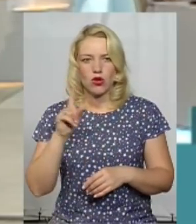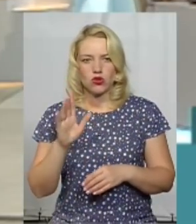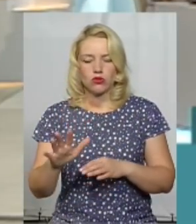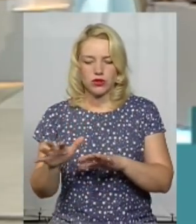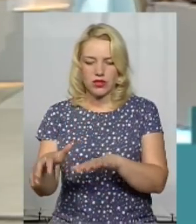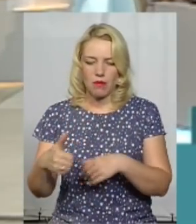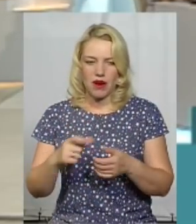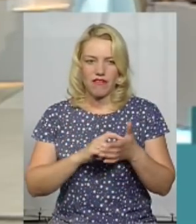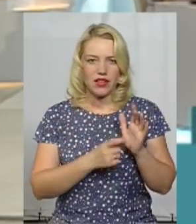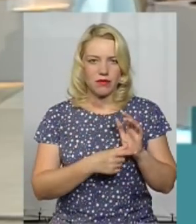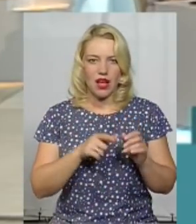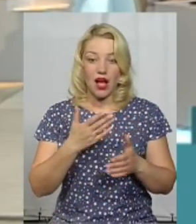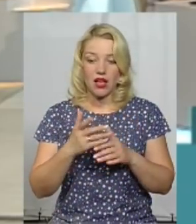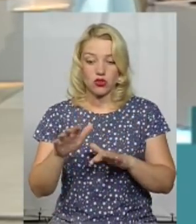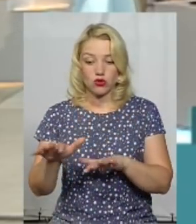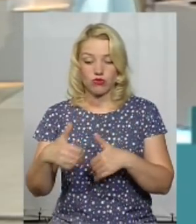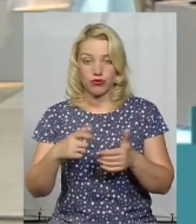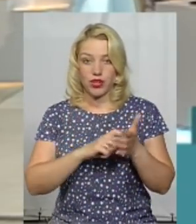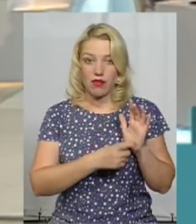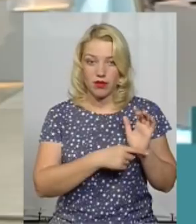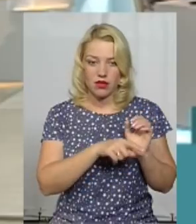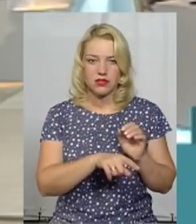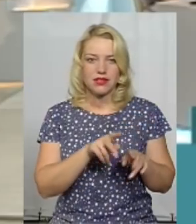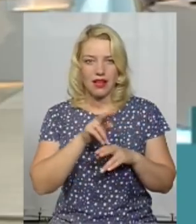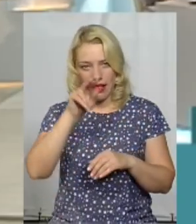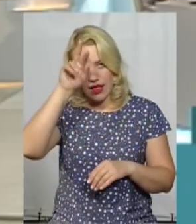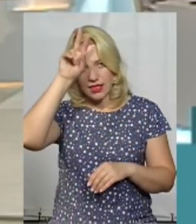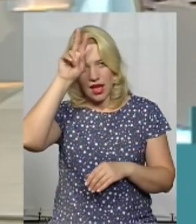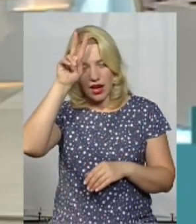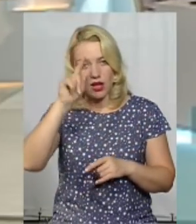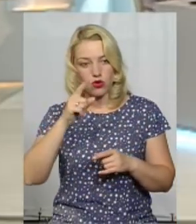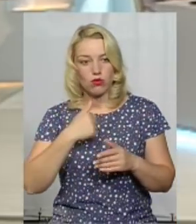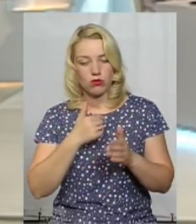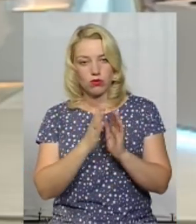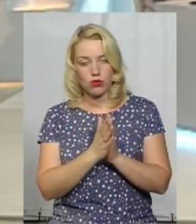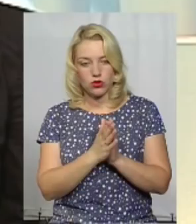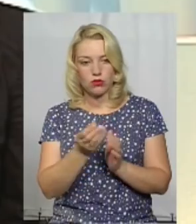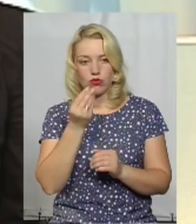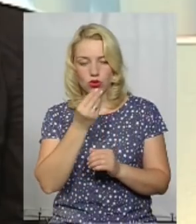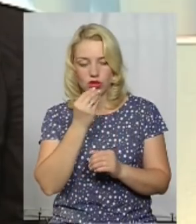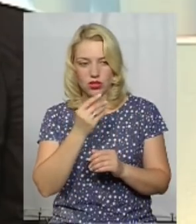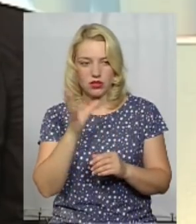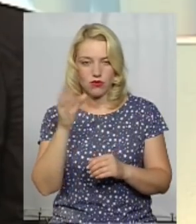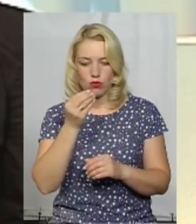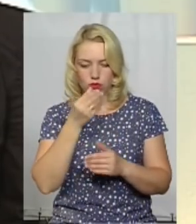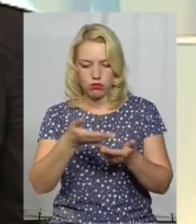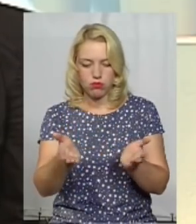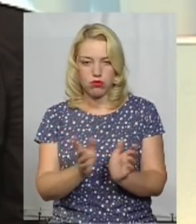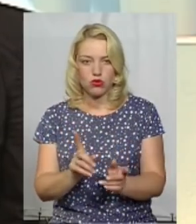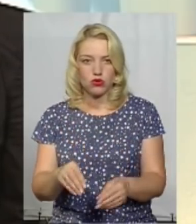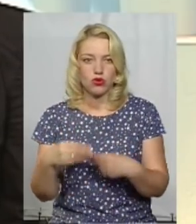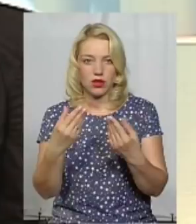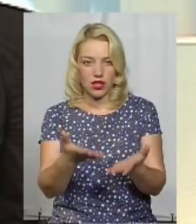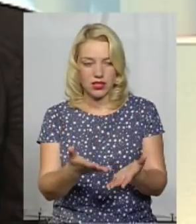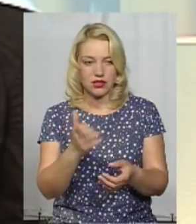годину. Але в кімнаті це порушення санітарних умов, це таракани. Тому ми просимо подопічних їсти всю порцію, яку дається,